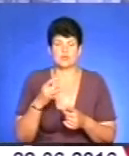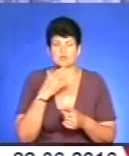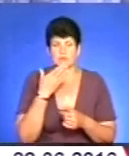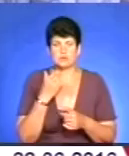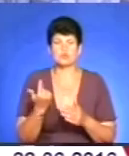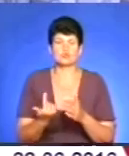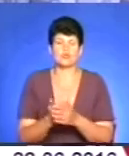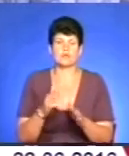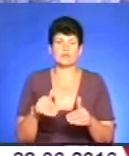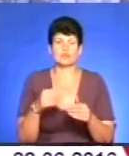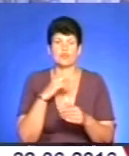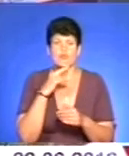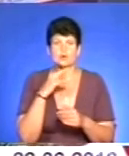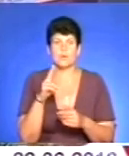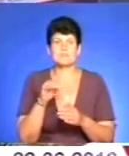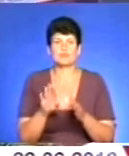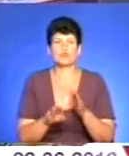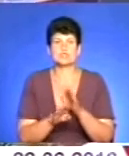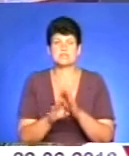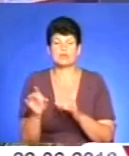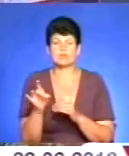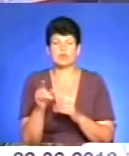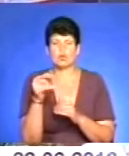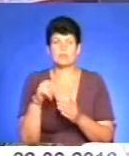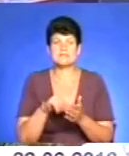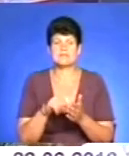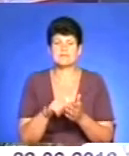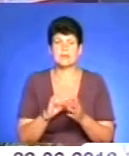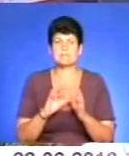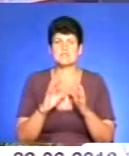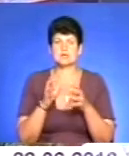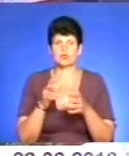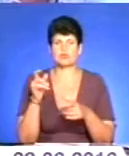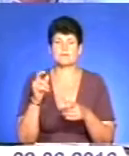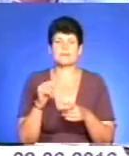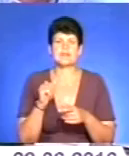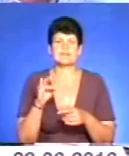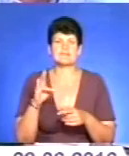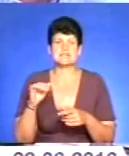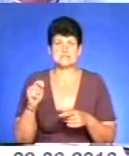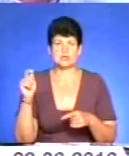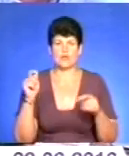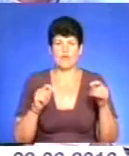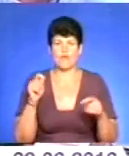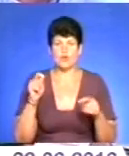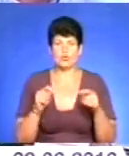привернути увагу інвесторів до Підволочийського району, його представники під час Міжнародного інвестиційного форуму представляли свій проєкт. Міжнародного інвесторів